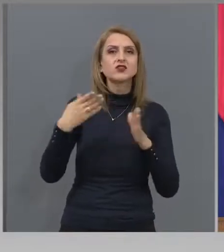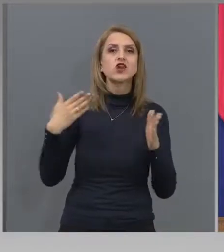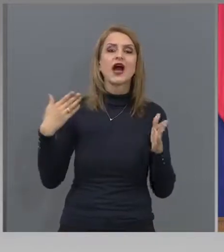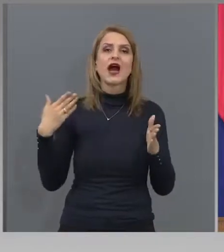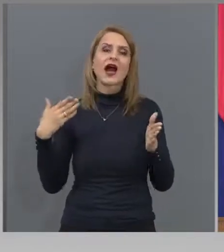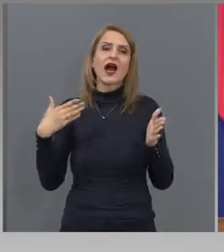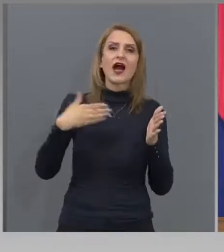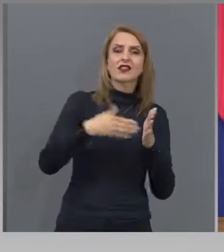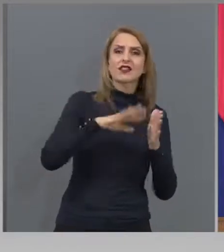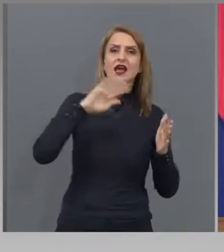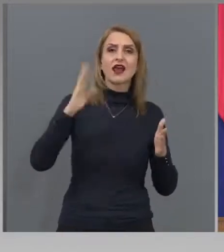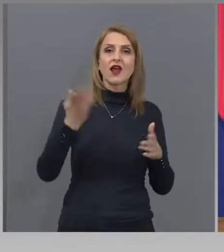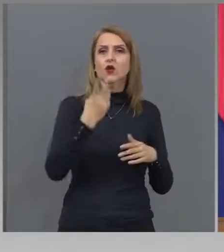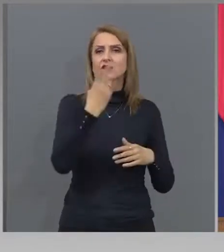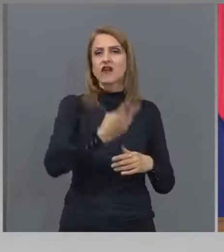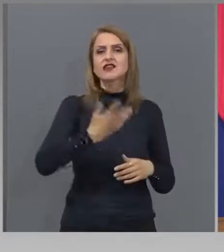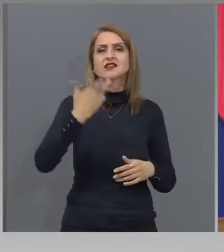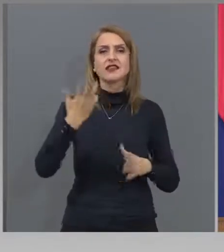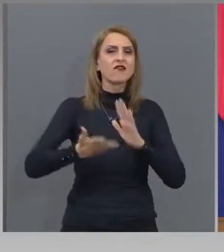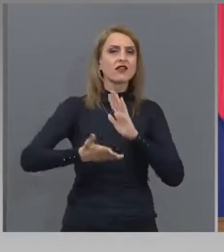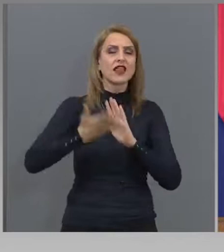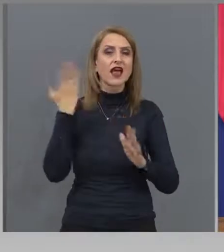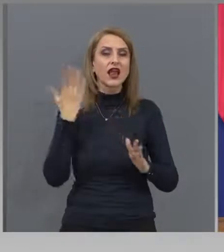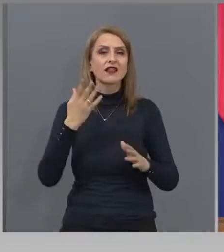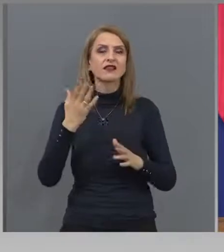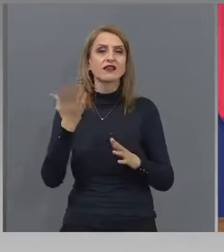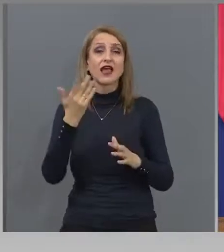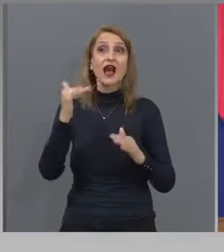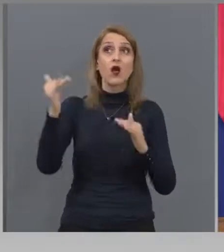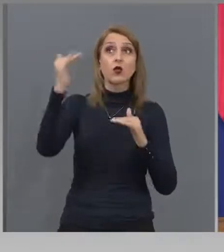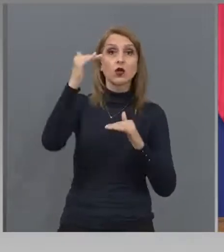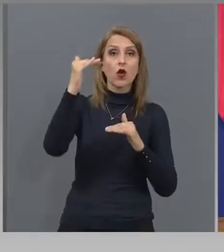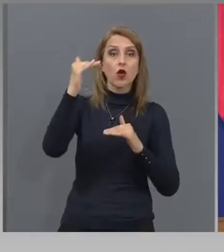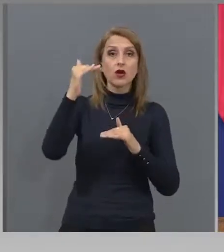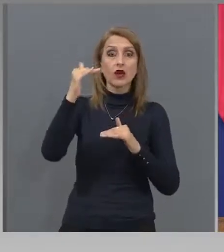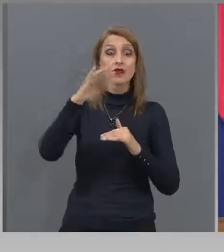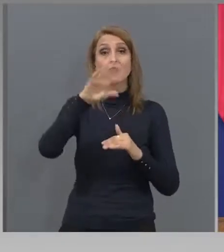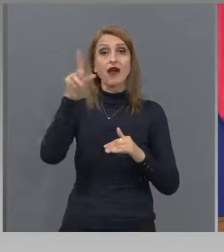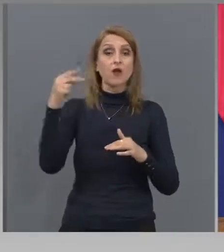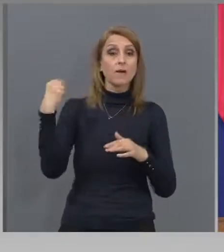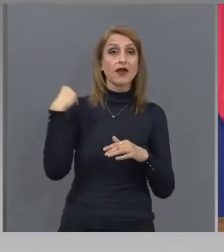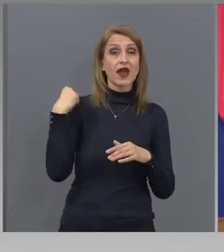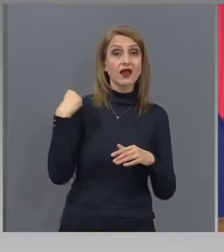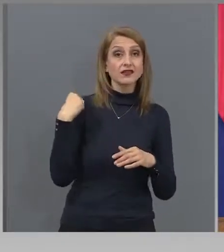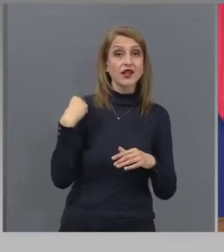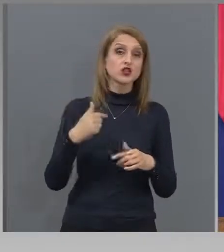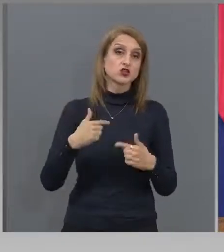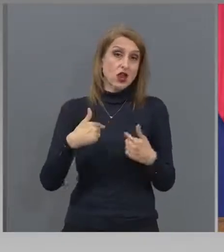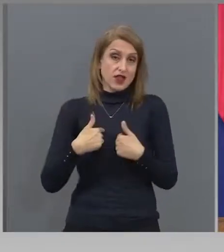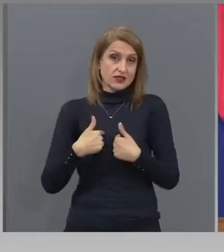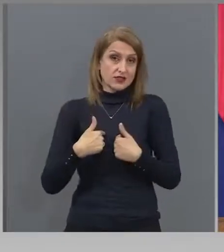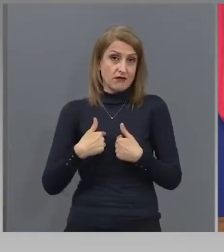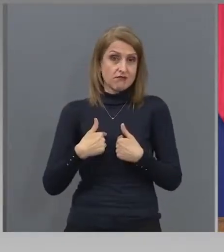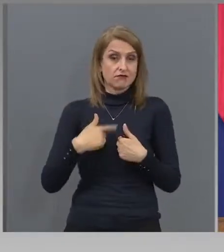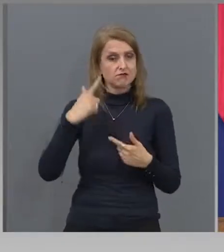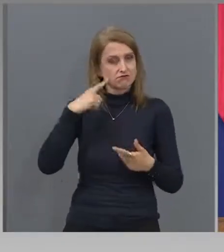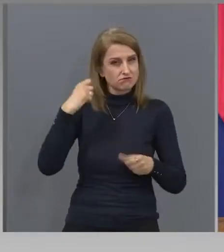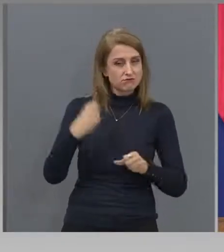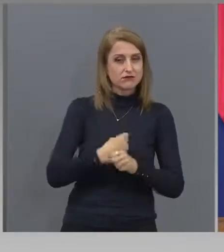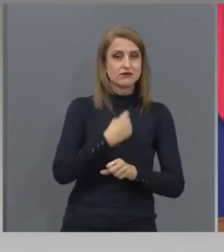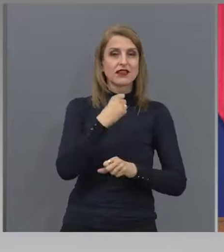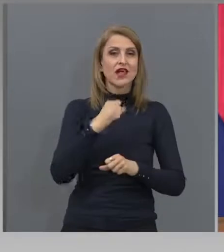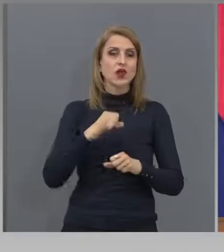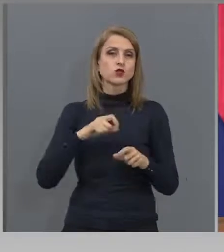и 29 хиляди и нещо. А с зелено отгоре, после като ми казаха, че съм едва ли най-умишлено го направил,